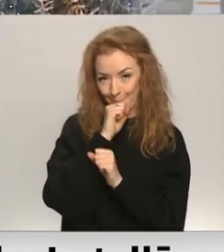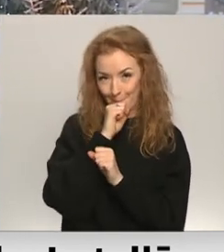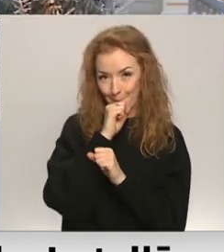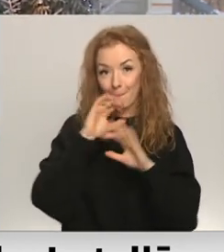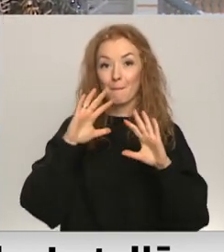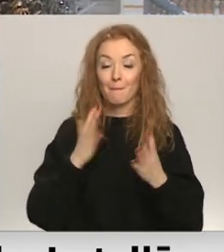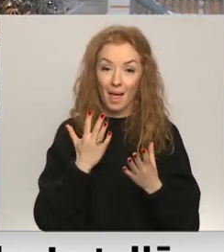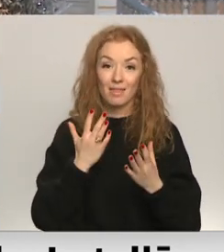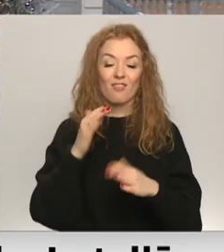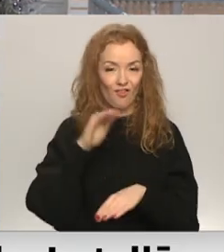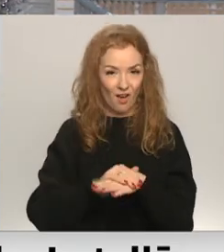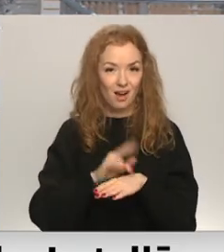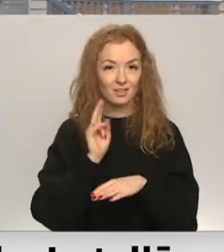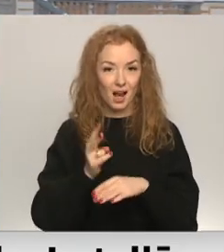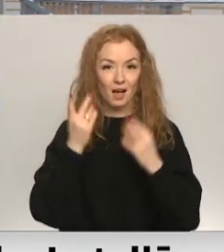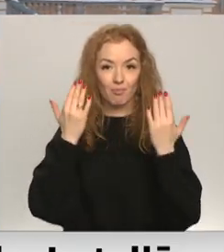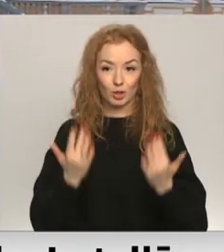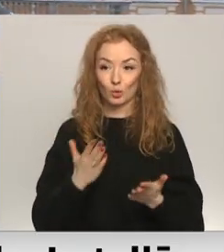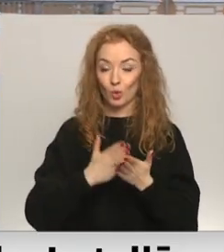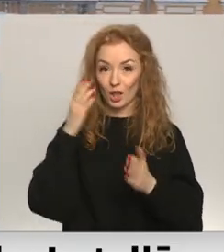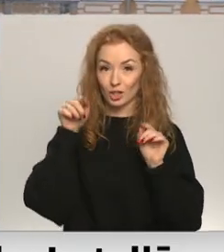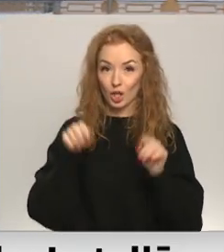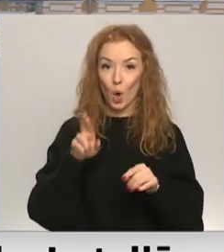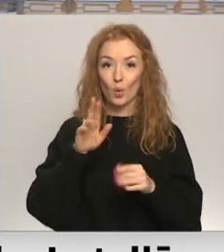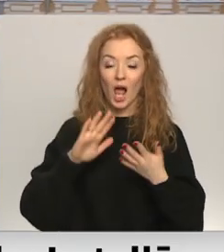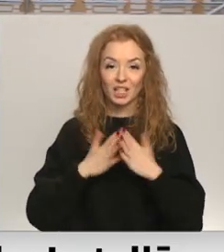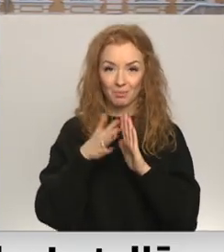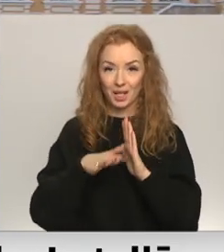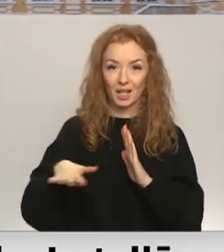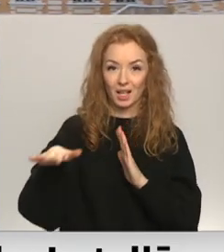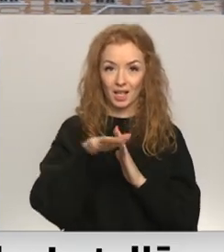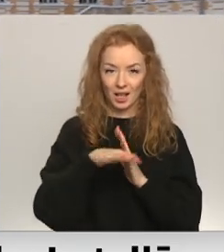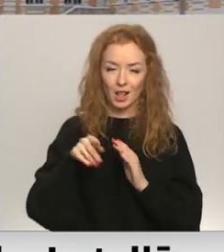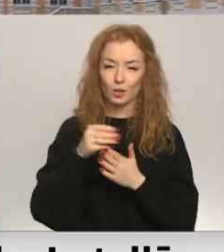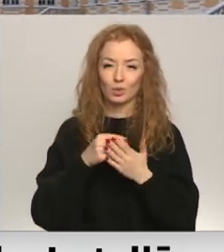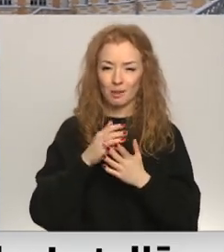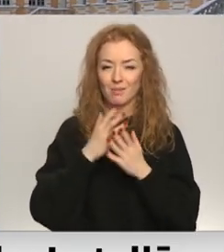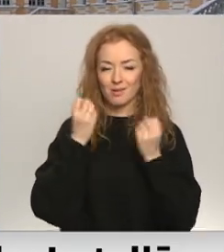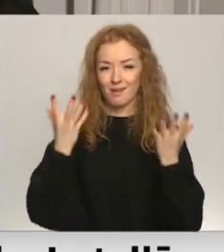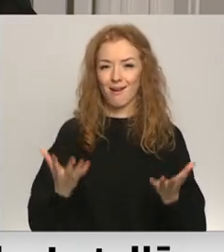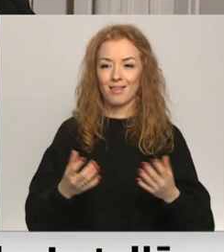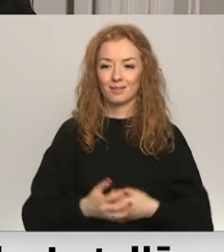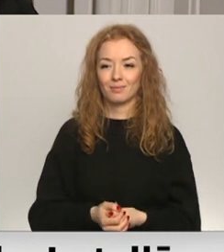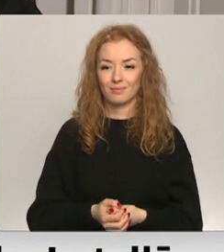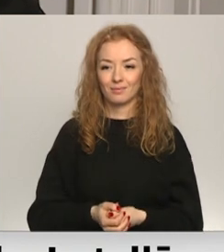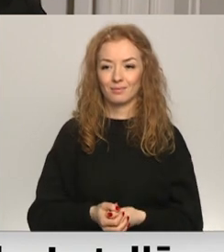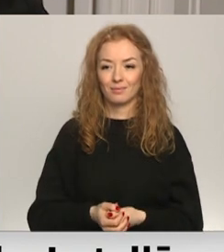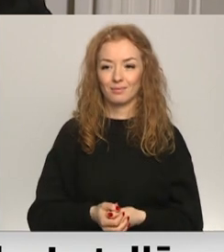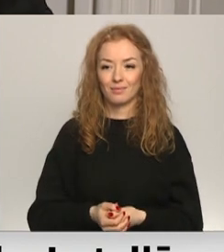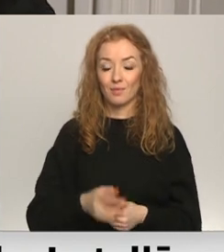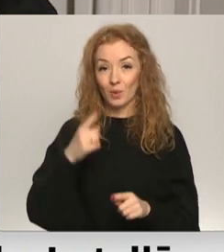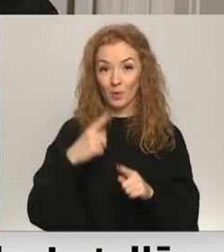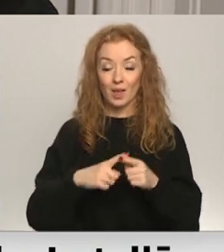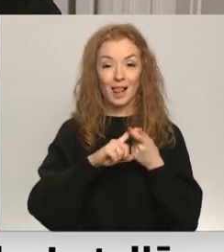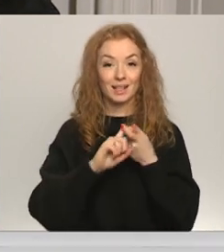Bet jāpats fakts, ka ceremonija notiek šeit, rundāli spilī, daudz ko pasaka priekšā. Un